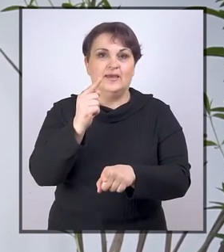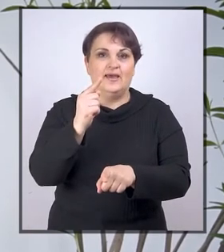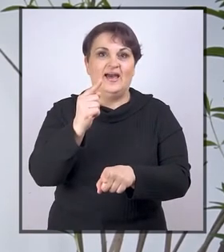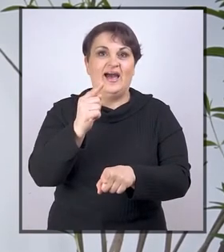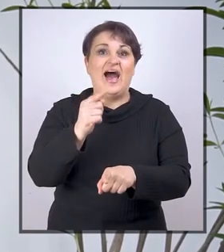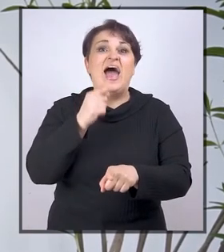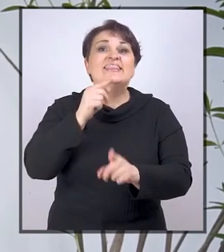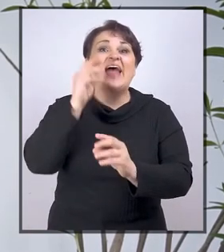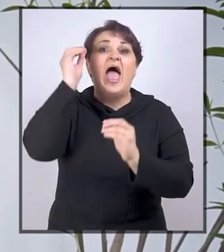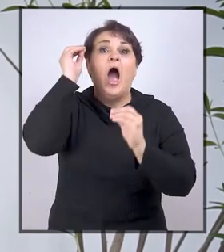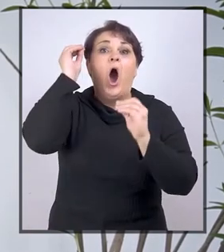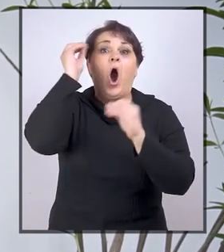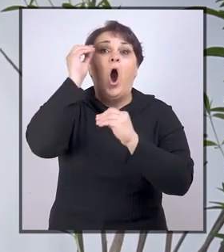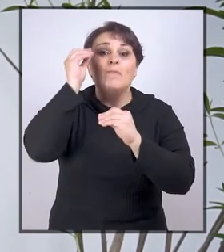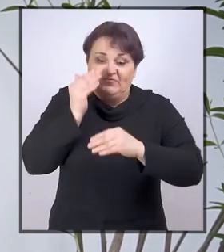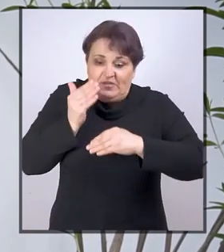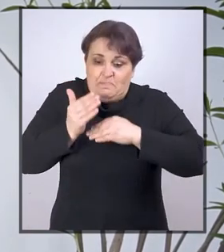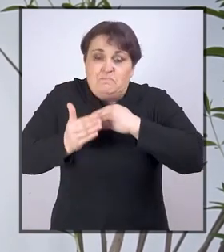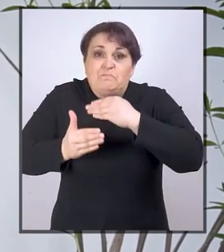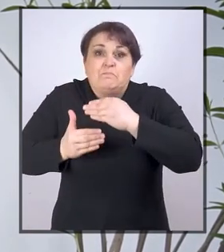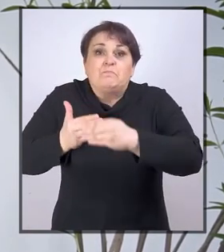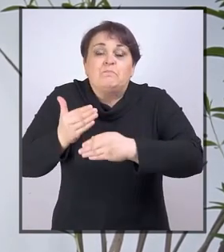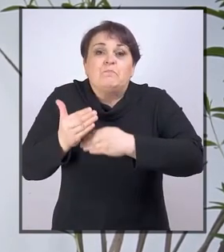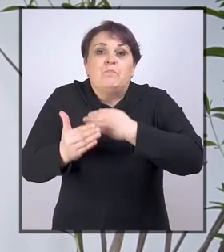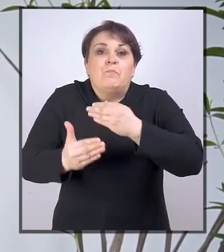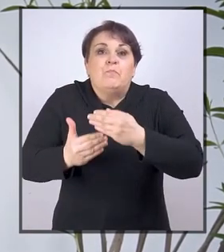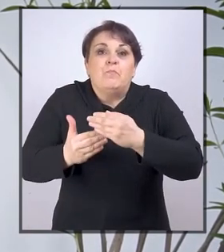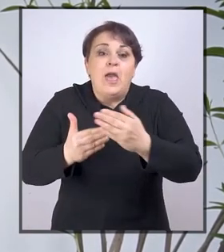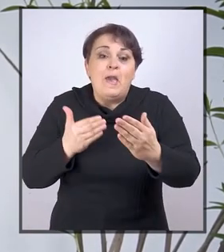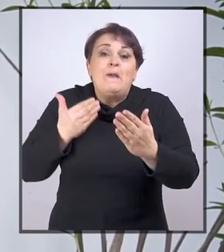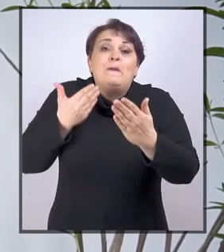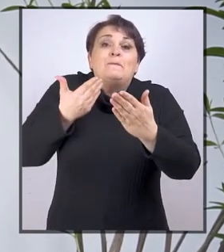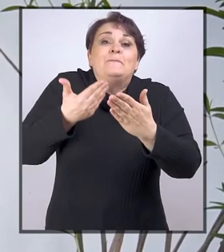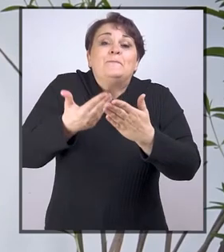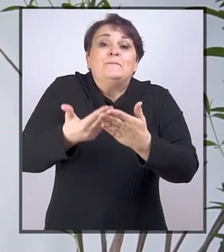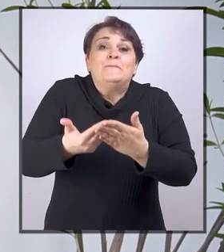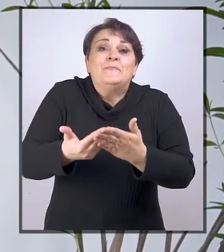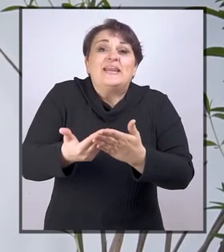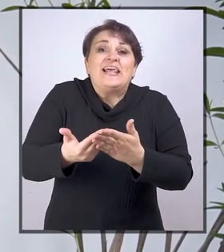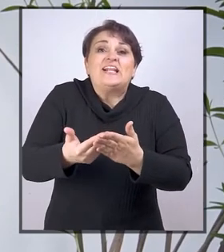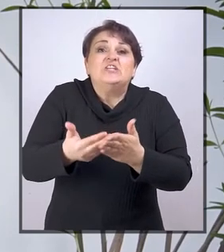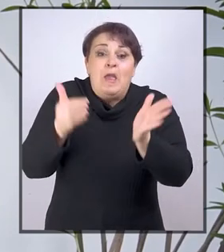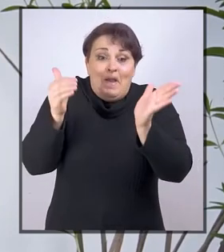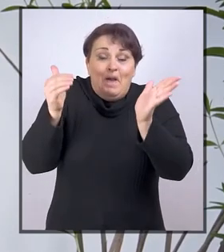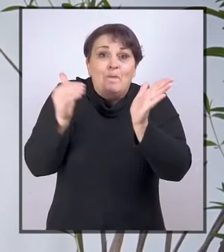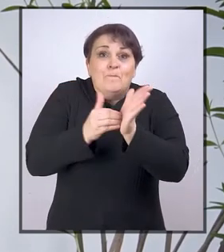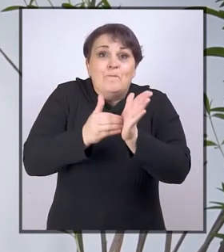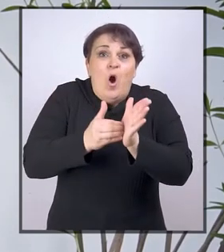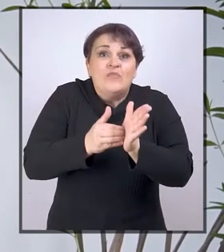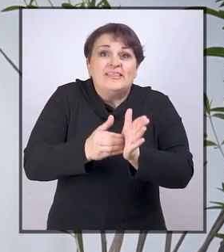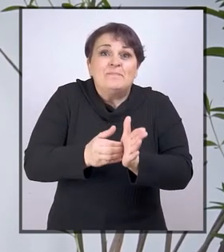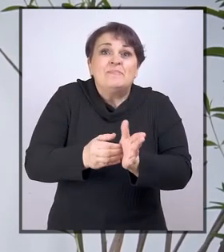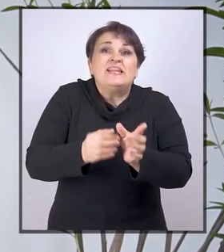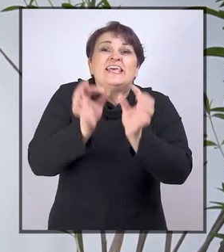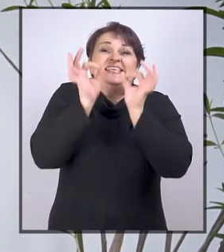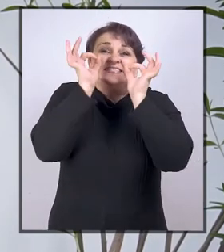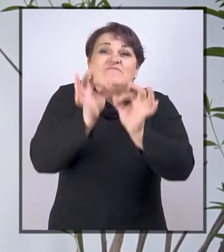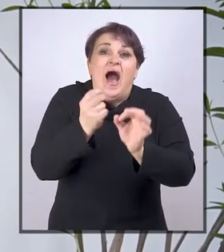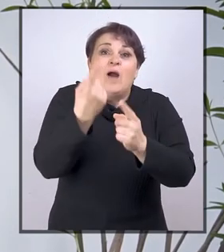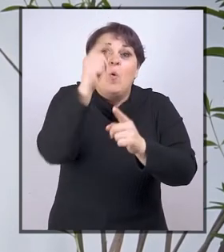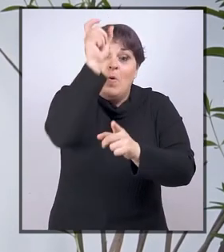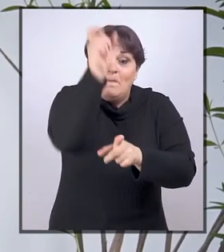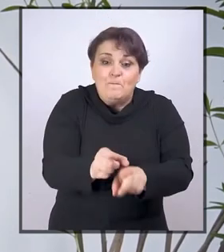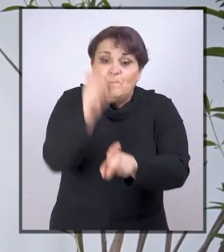da je obrazovni proces prilagođen potrebama svakog